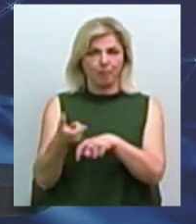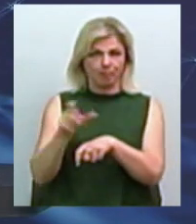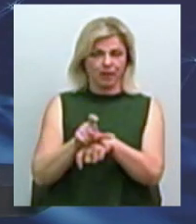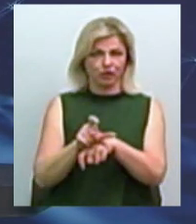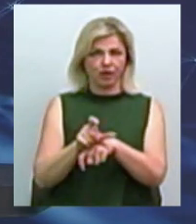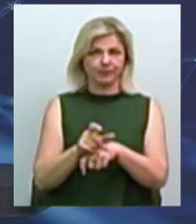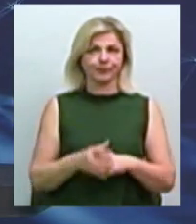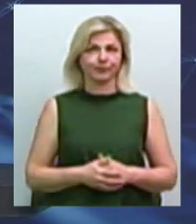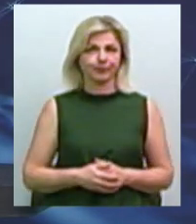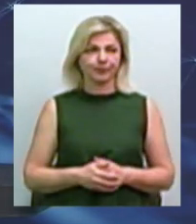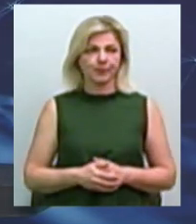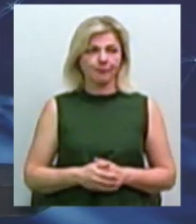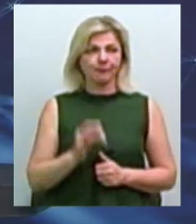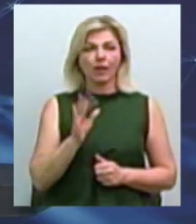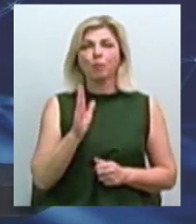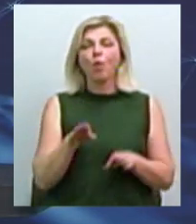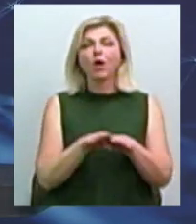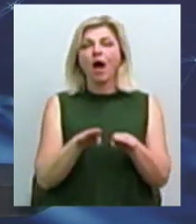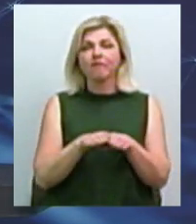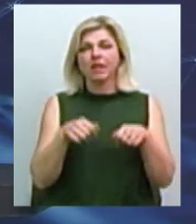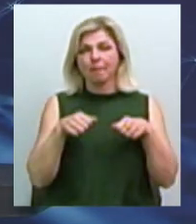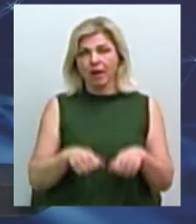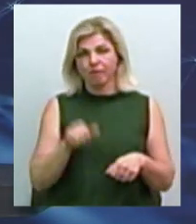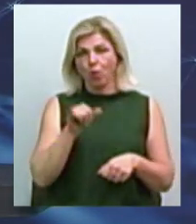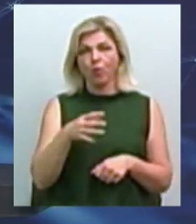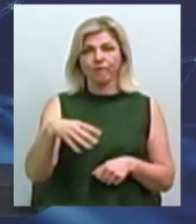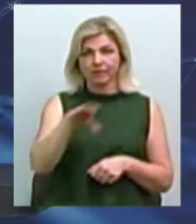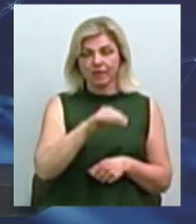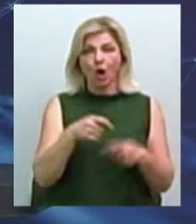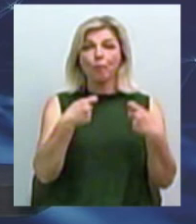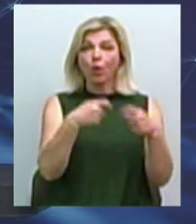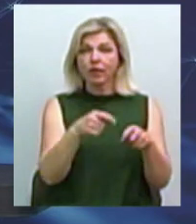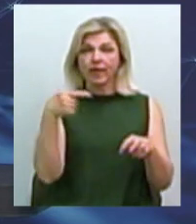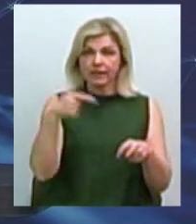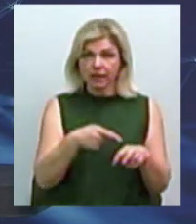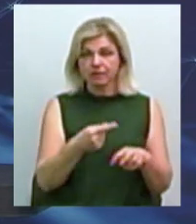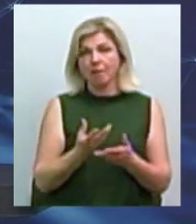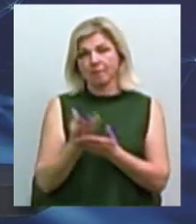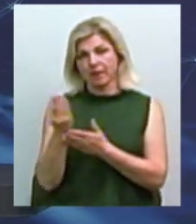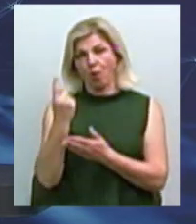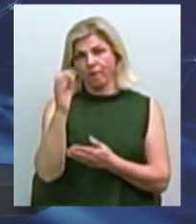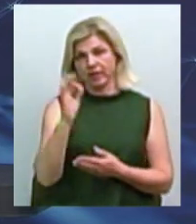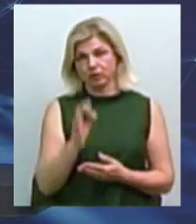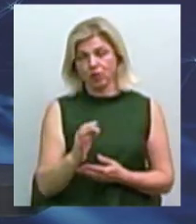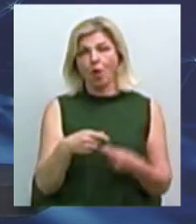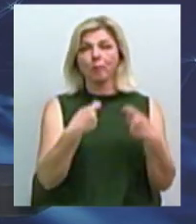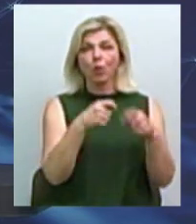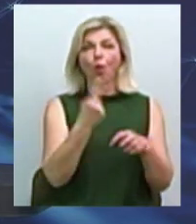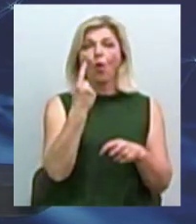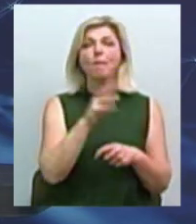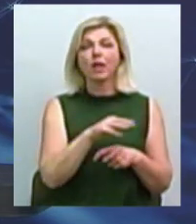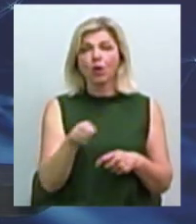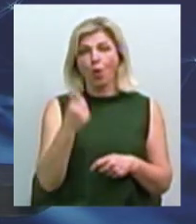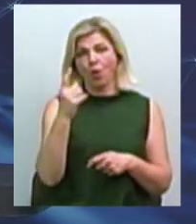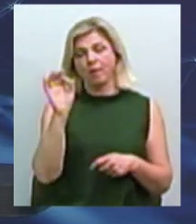рівні права усіх суб'єктів сподарювання. Продав на тисячу гривень, сплатив один відсоток, продав на мільйон, сплатив на один відсоток,